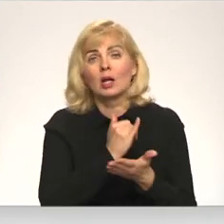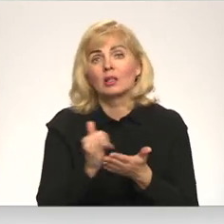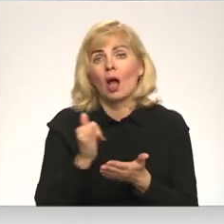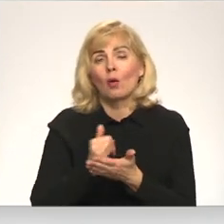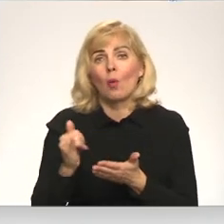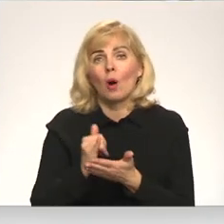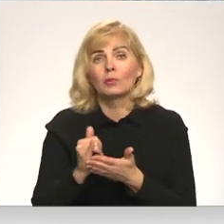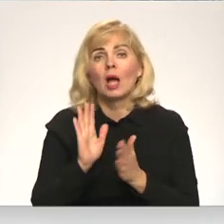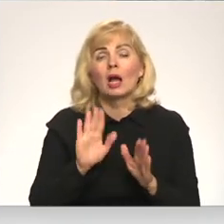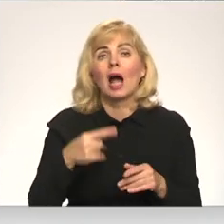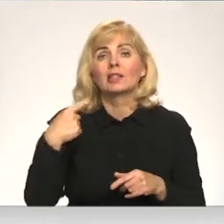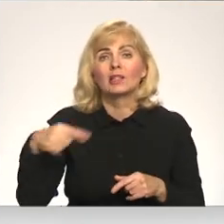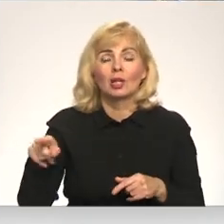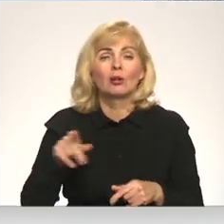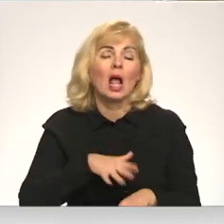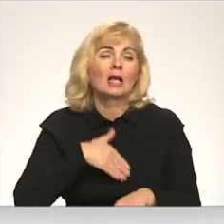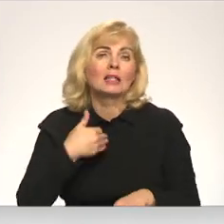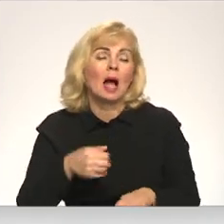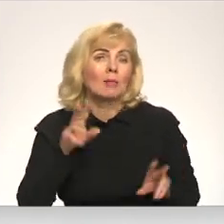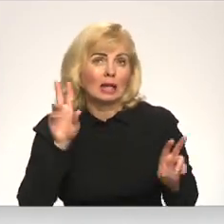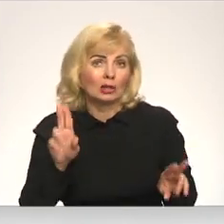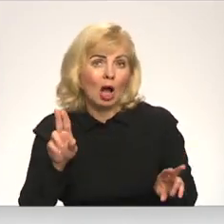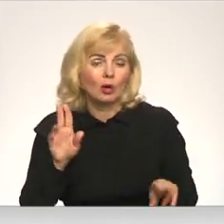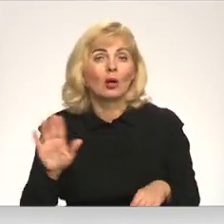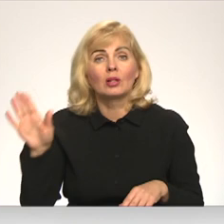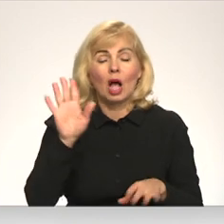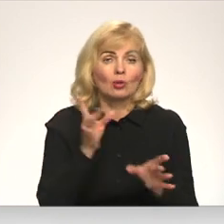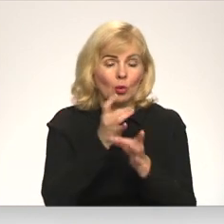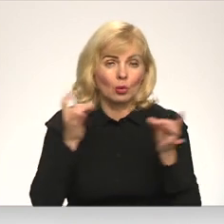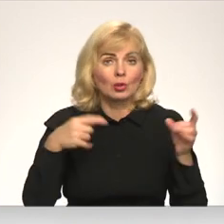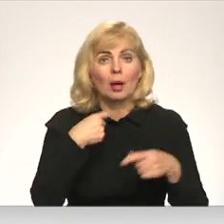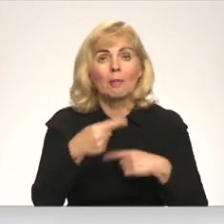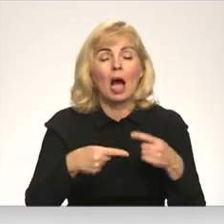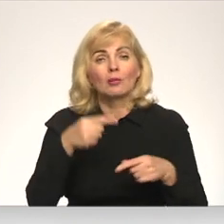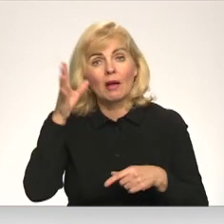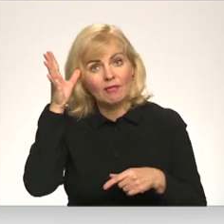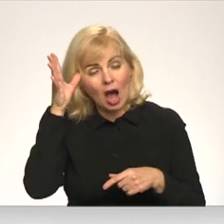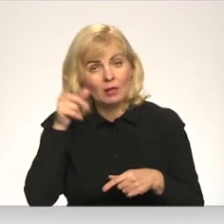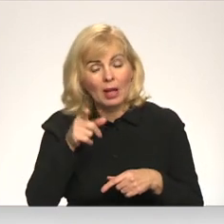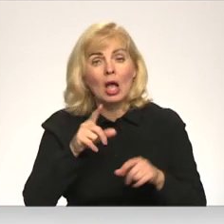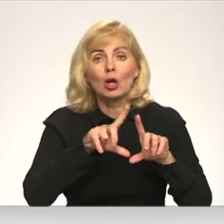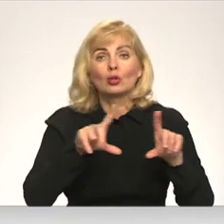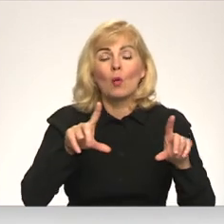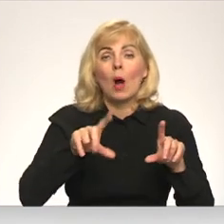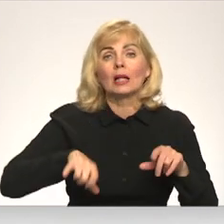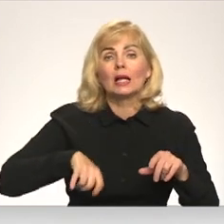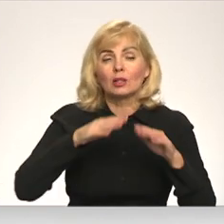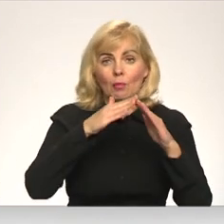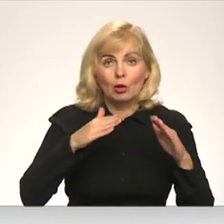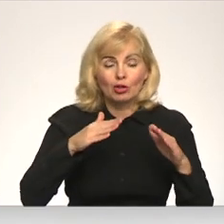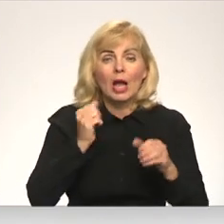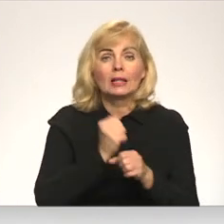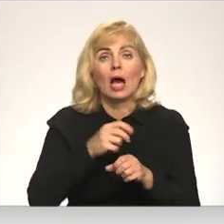nav tā citur. Tā ir sāpīga tēma, saka Nacionālā kultūras mantojuma pārvaldē. Turklāt skolas muižu ēkās darbu